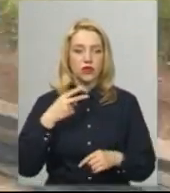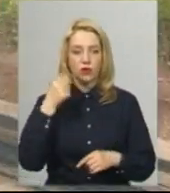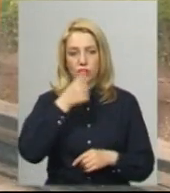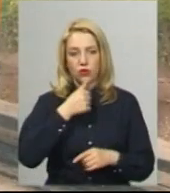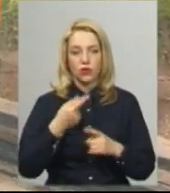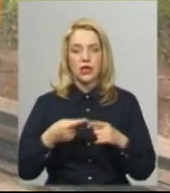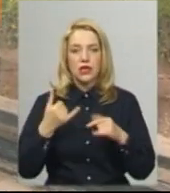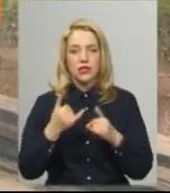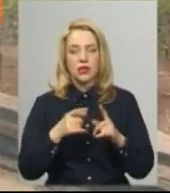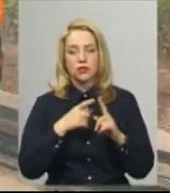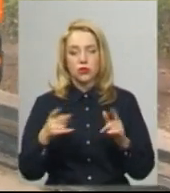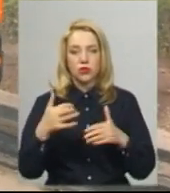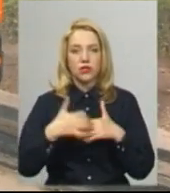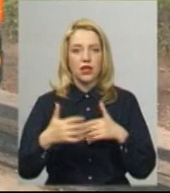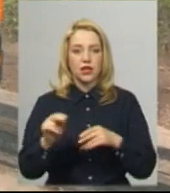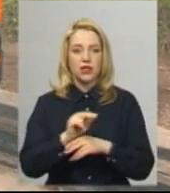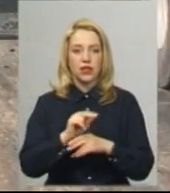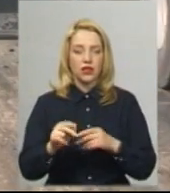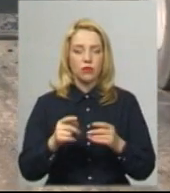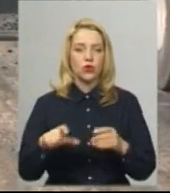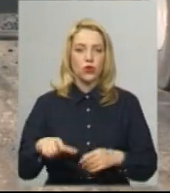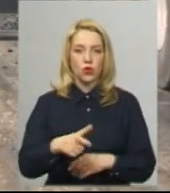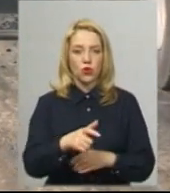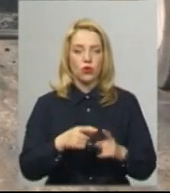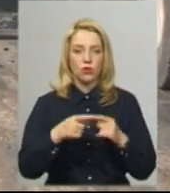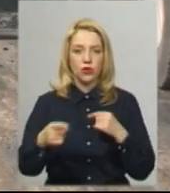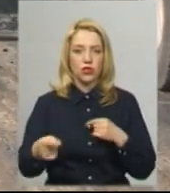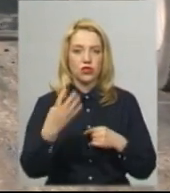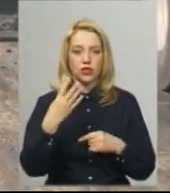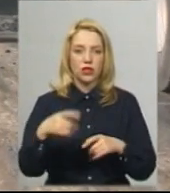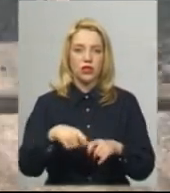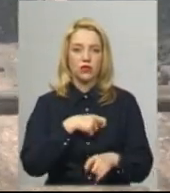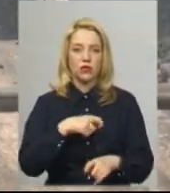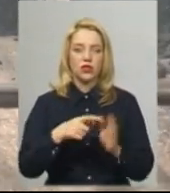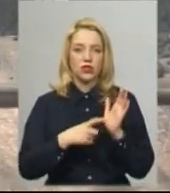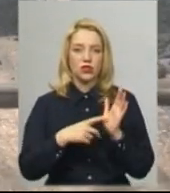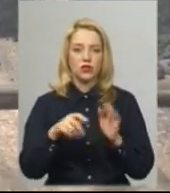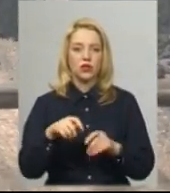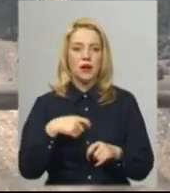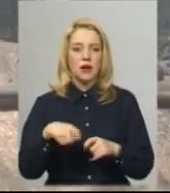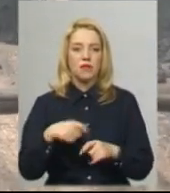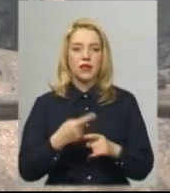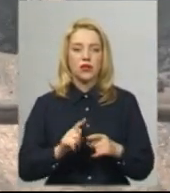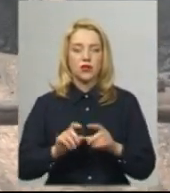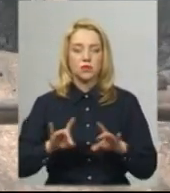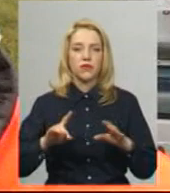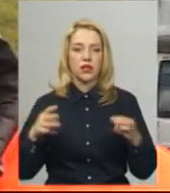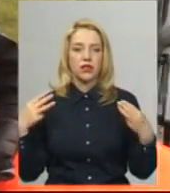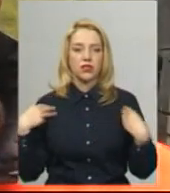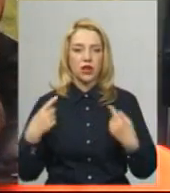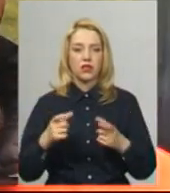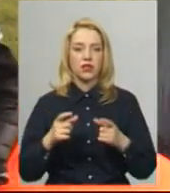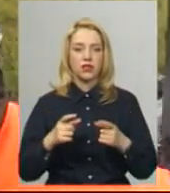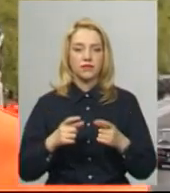тут триває поточний середній ремонт дороги протяжністю 4 кілометри 600 метрів, розповідає начальник дільниці Богдан Пороценко.